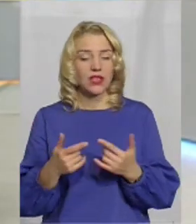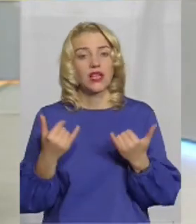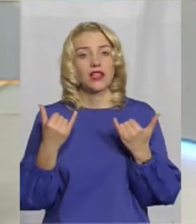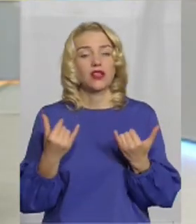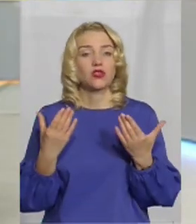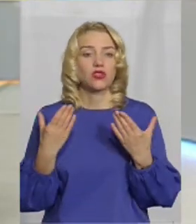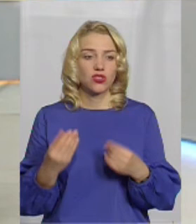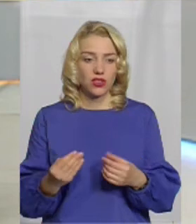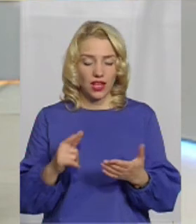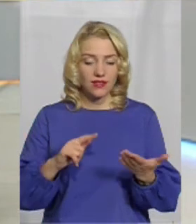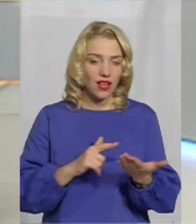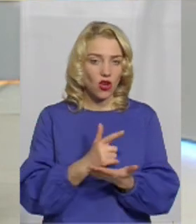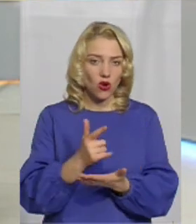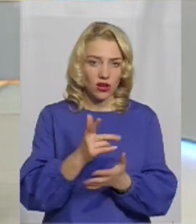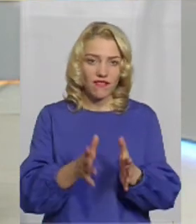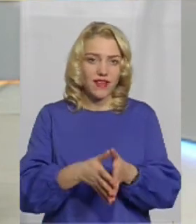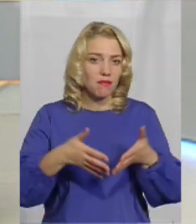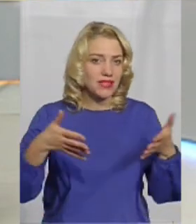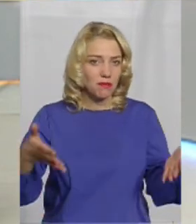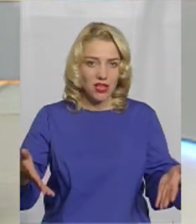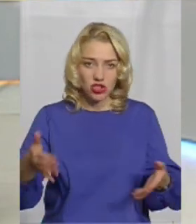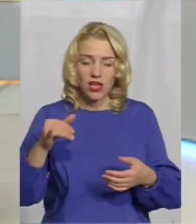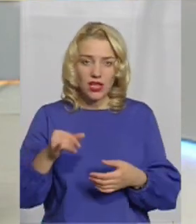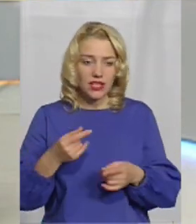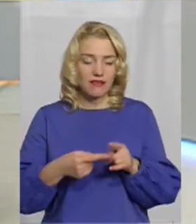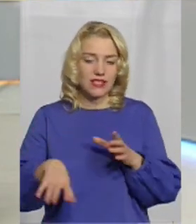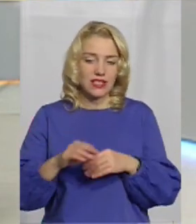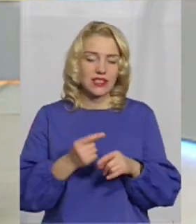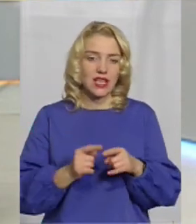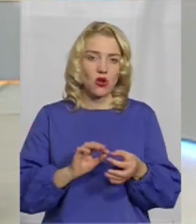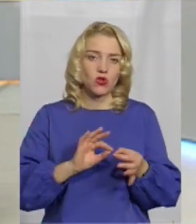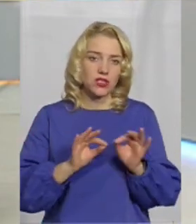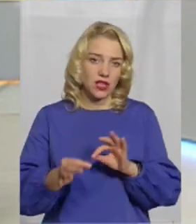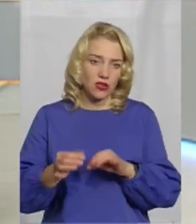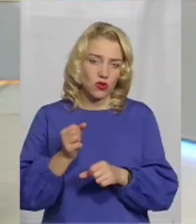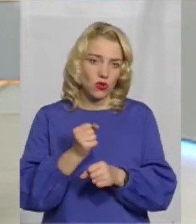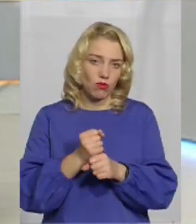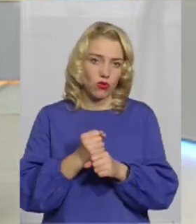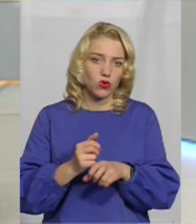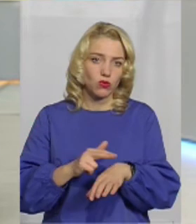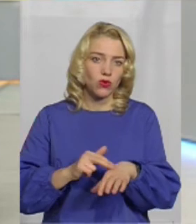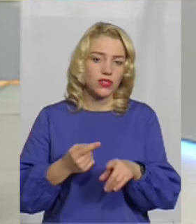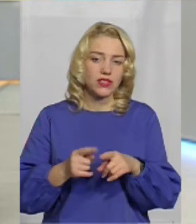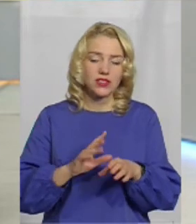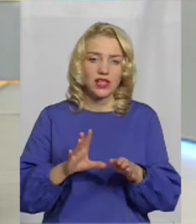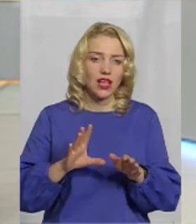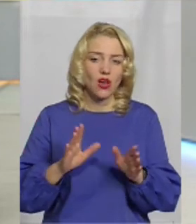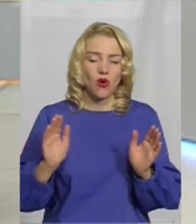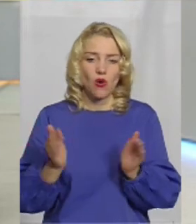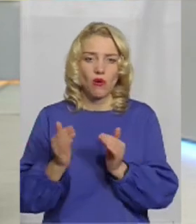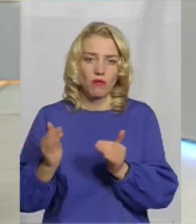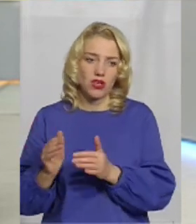сьогоднішній день географія просто безмежна. І все це ускладнює роботу поліції, тому що це вже не обмежується рамками